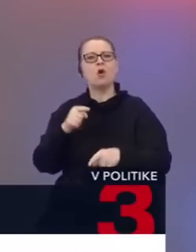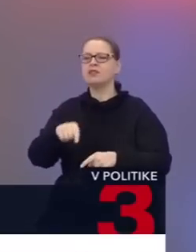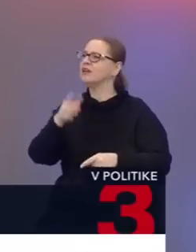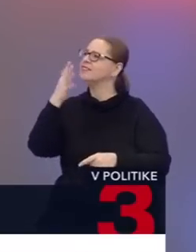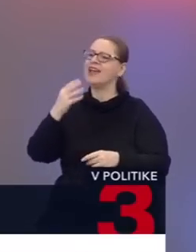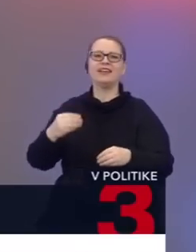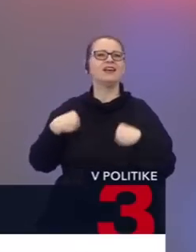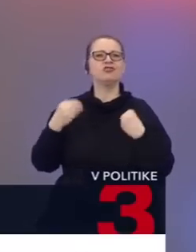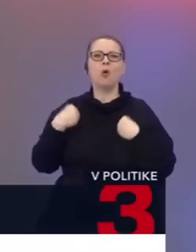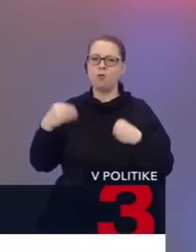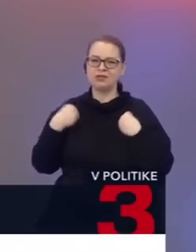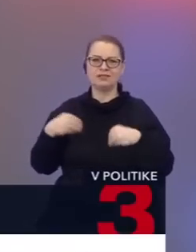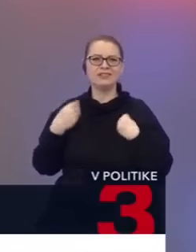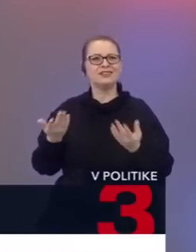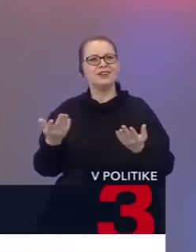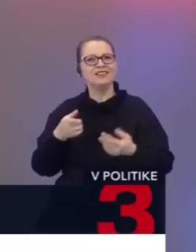politika nie je showbiznis,